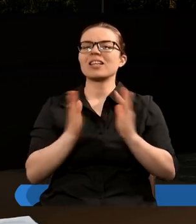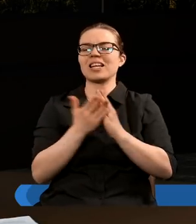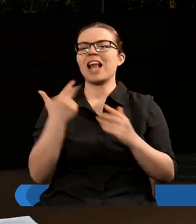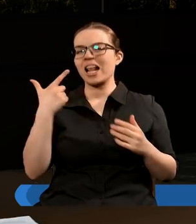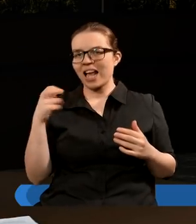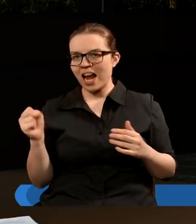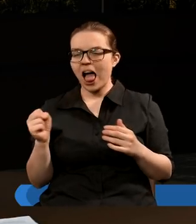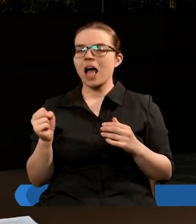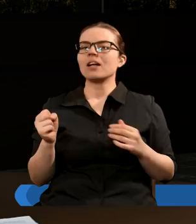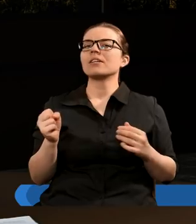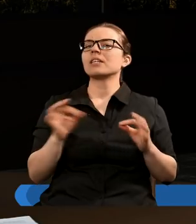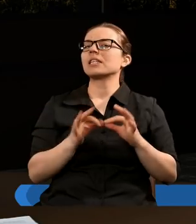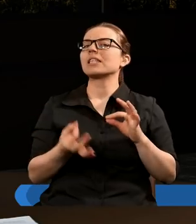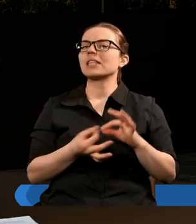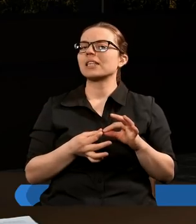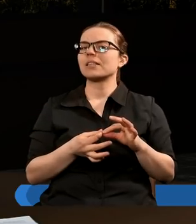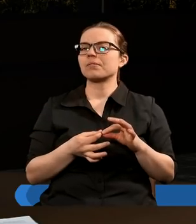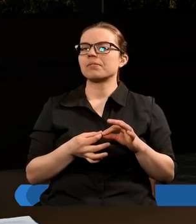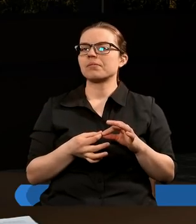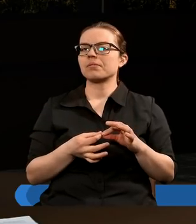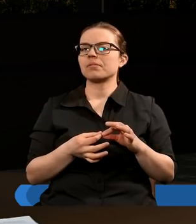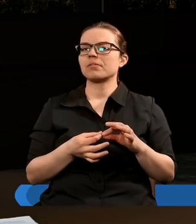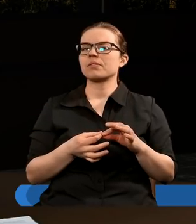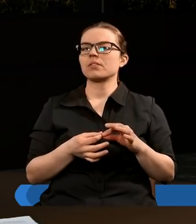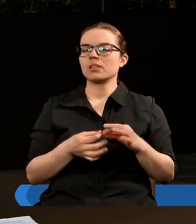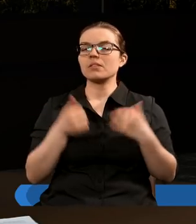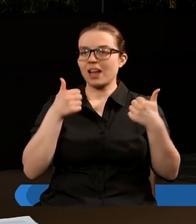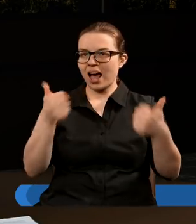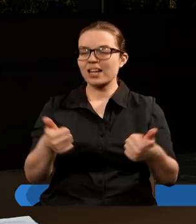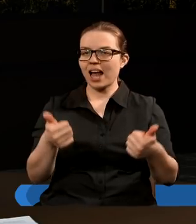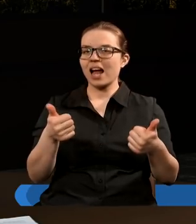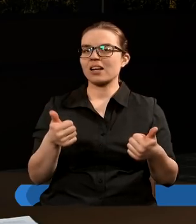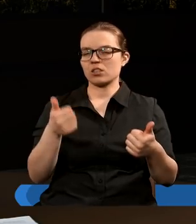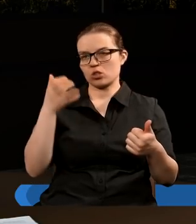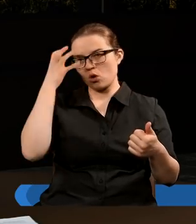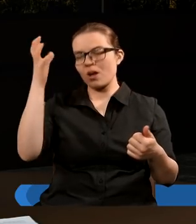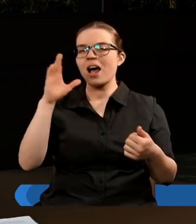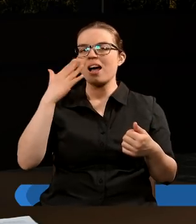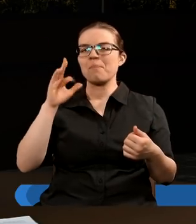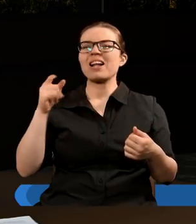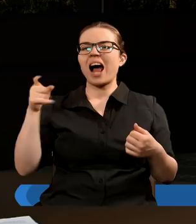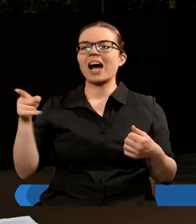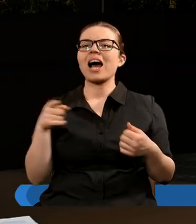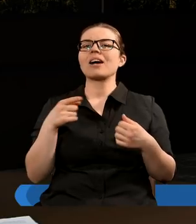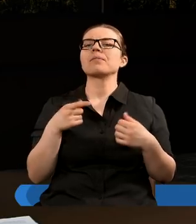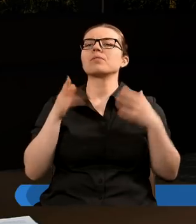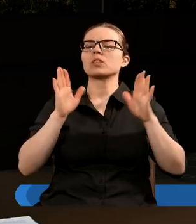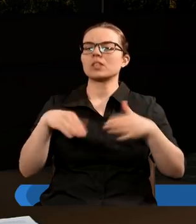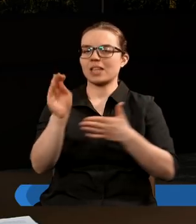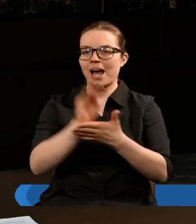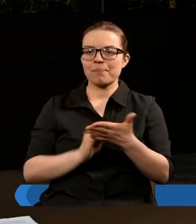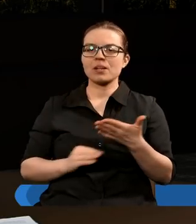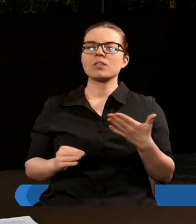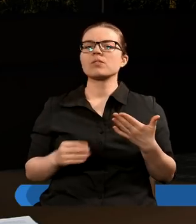Daniela, gdy na ścianie króla Baltazara napisane zostało